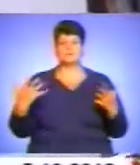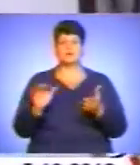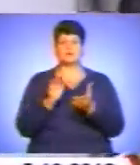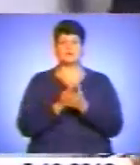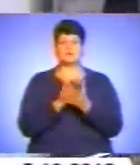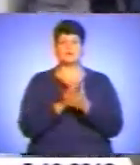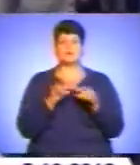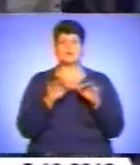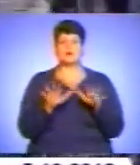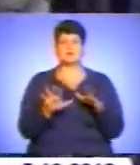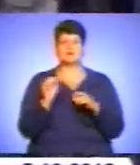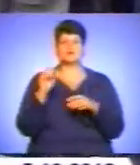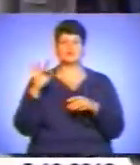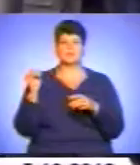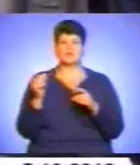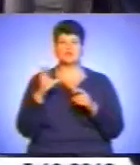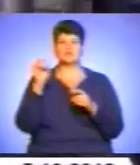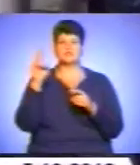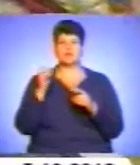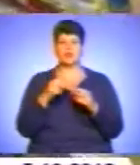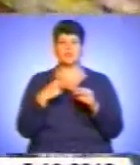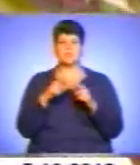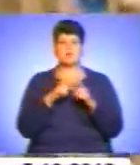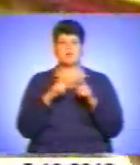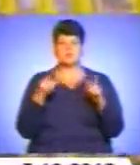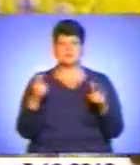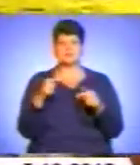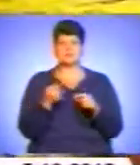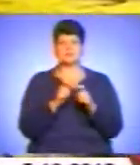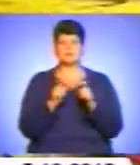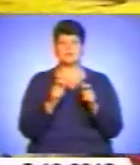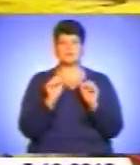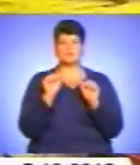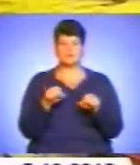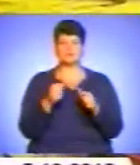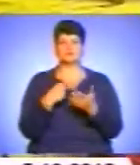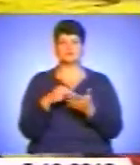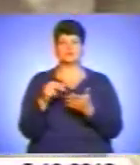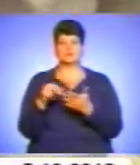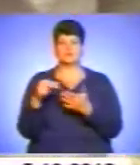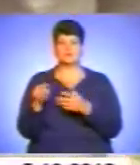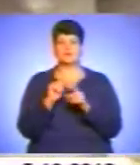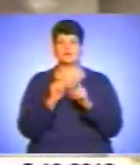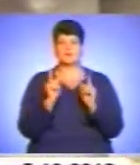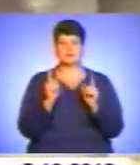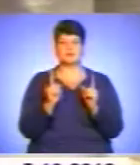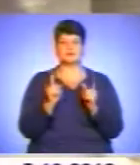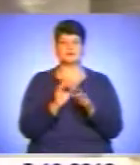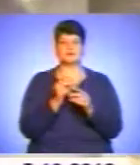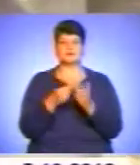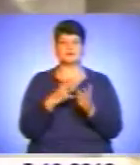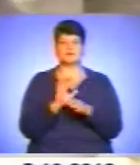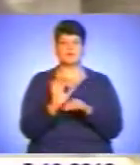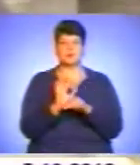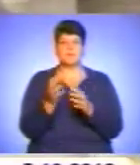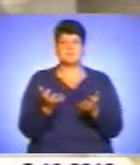діяльністю та асортиментом Смолінського соціального магазину. В таких закладах громадяни мають можливість не тільки купувати продукцію за цінами виробника,